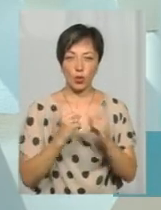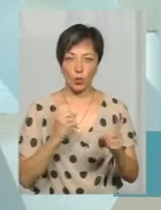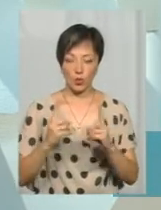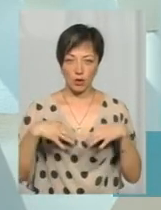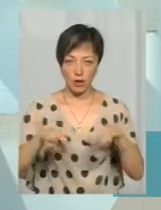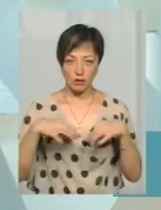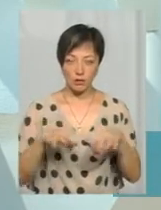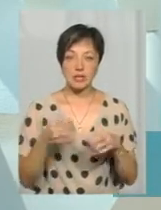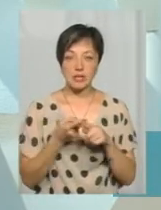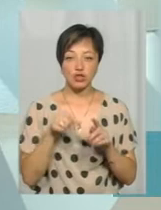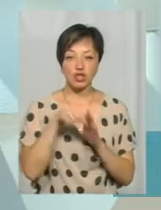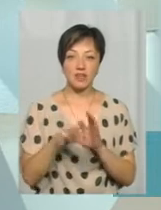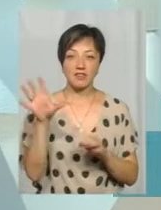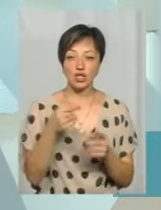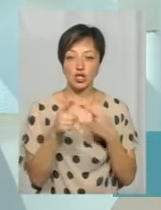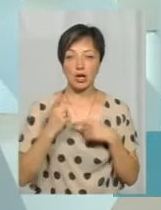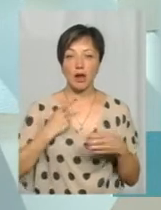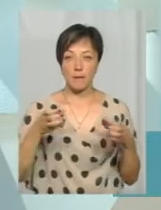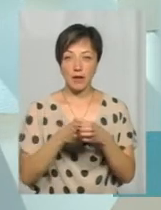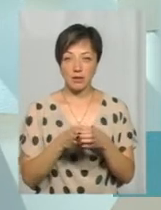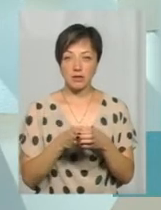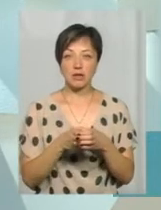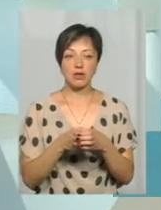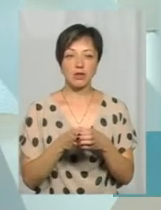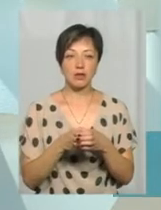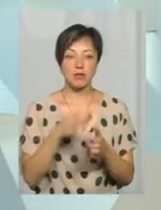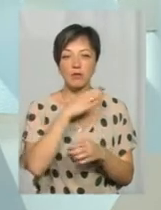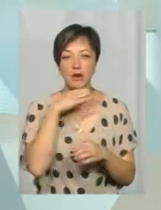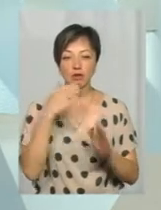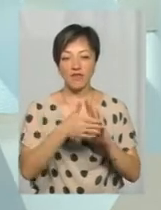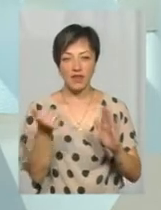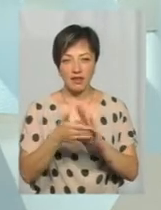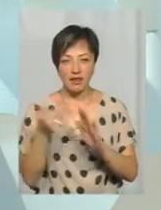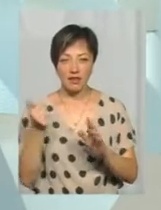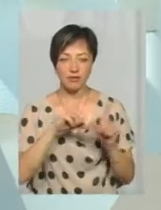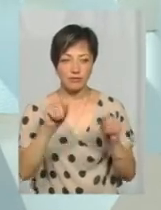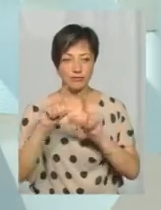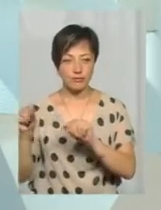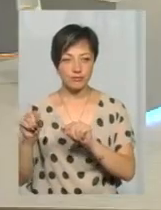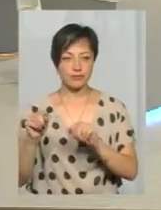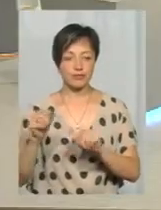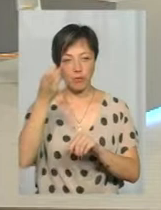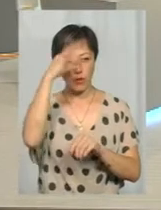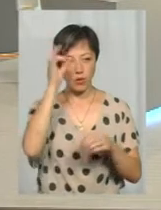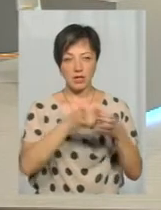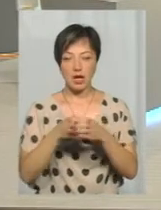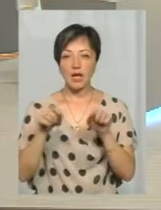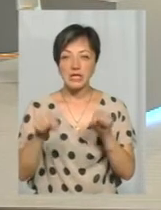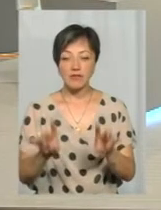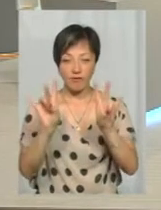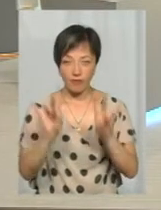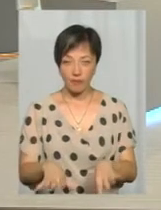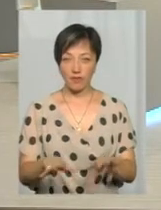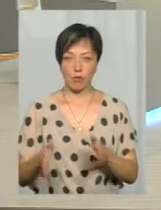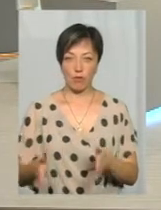означає, що, якщо всі інші екіпажі випрацьовують у нас виклики, яких дуже багато, знову ж таки, то ці екіпажі працюють тільки